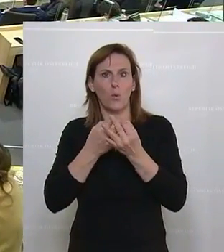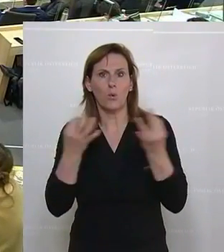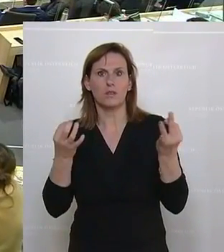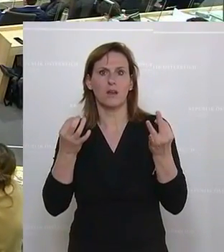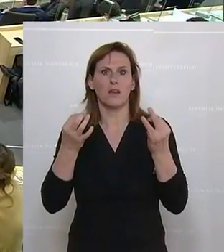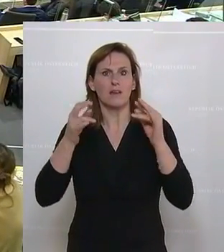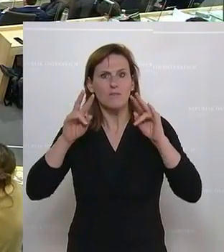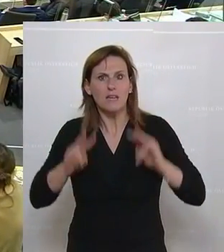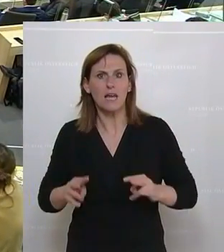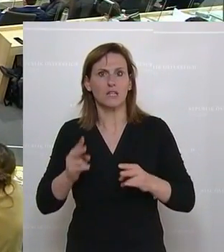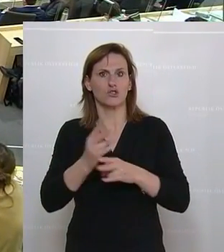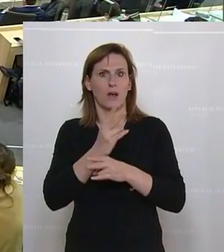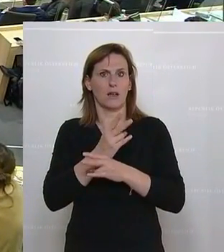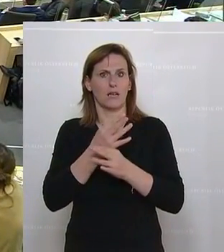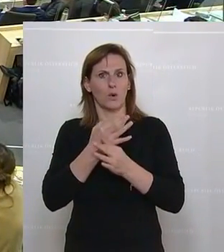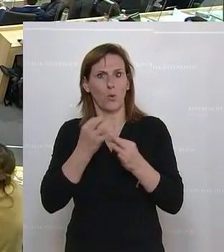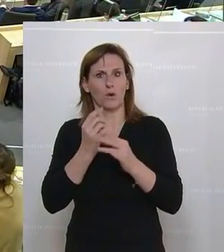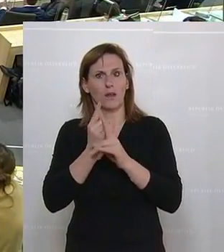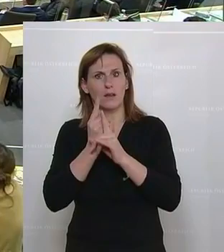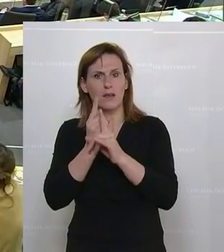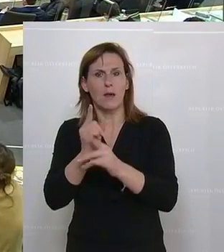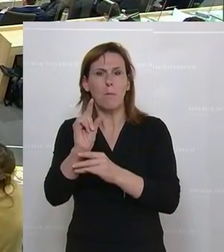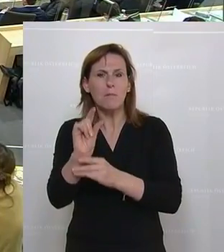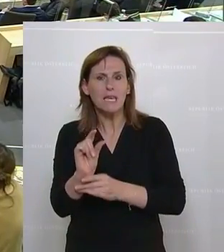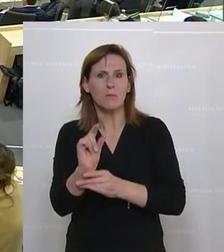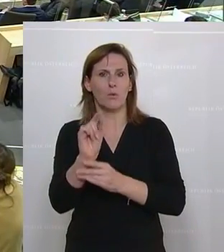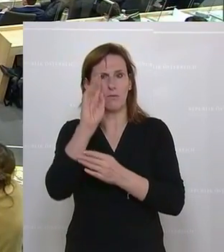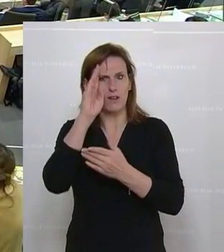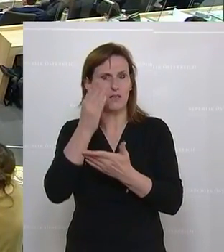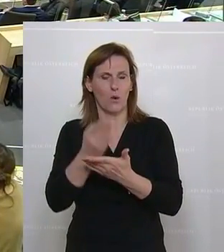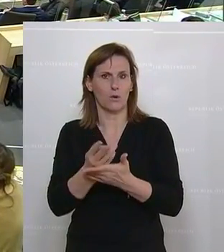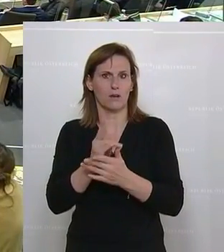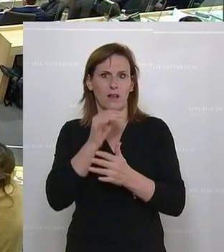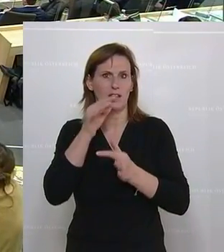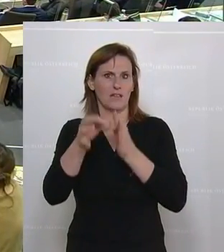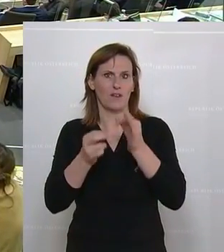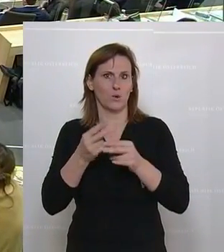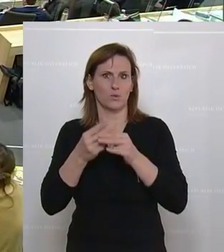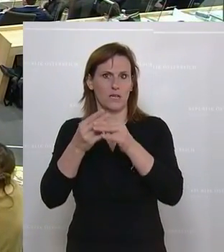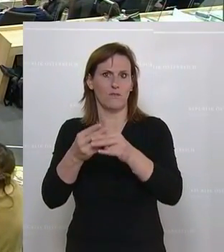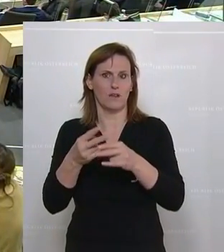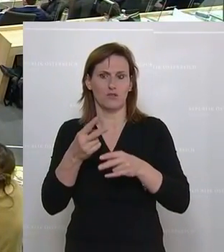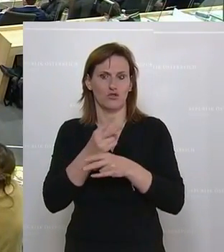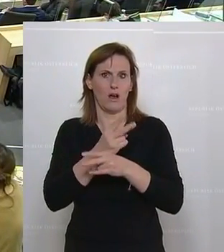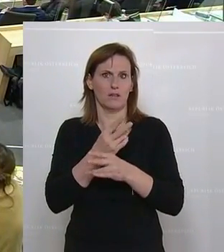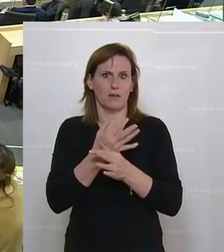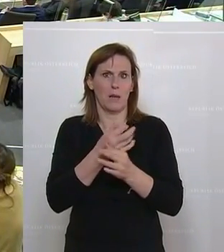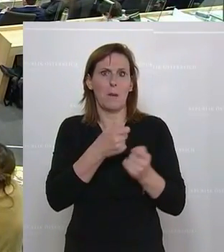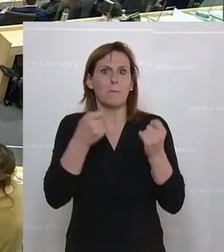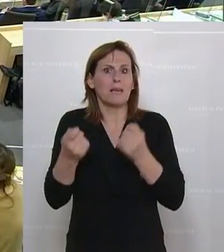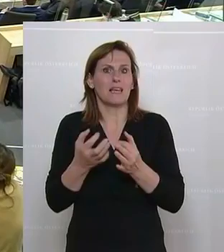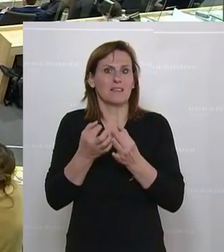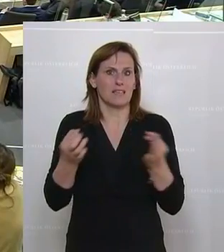Minimum an Verlässlichkeit bei den öffentlichen Strukturen wird Entwicklungshilfe in einem Staat auch wenig bewirken können. Das heißt, ihr braucht einen